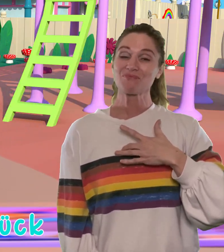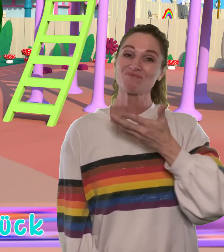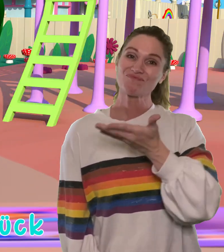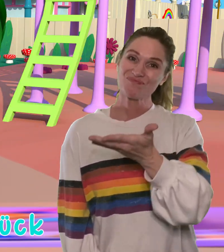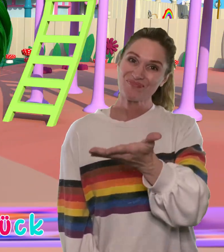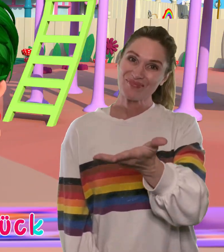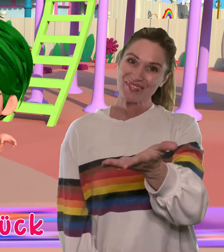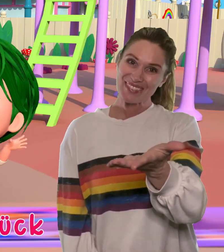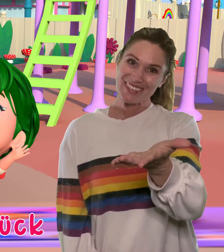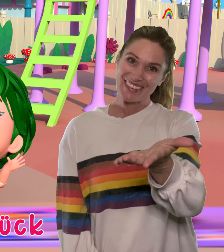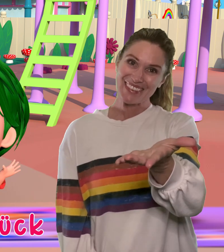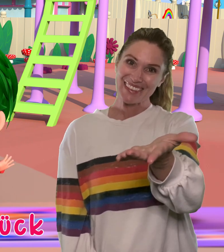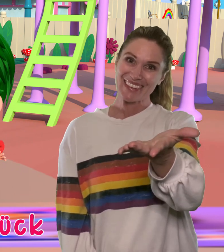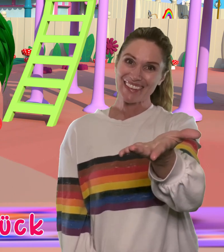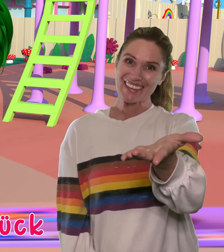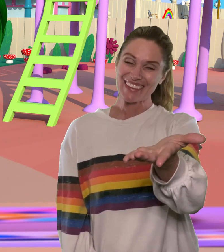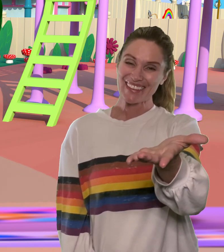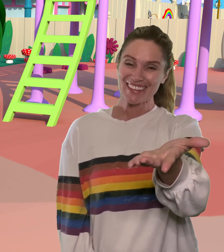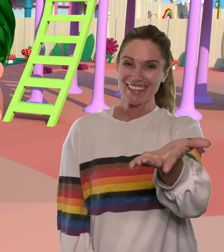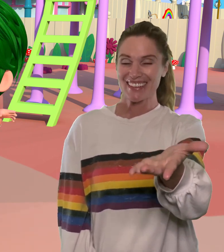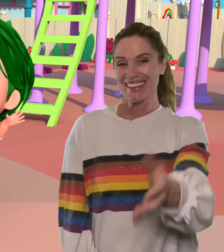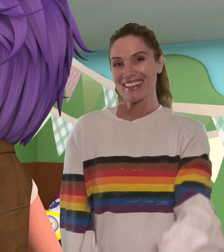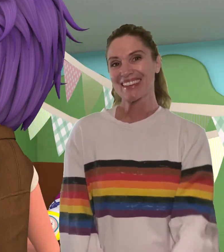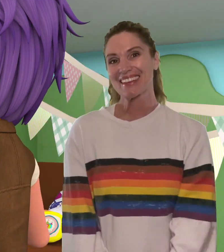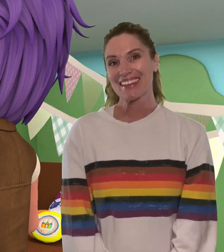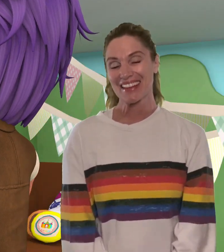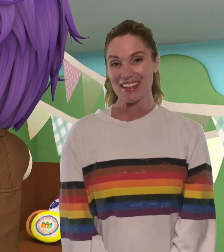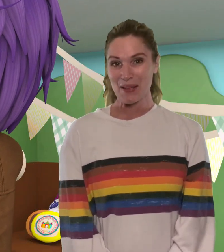viel Glück Zum